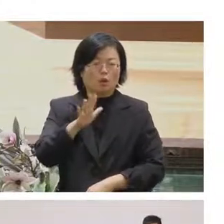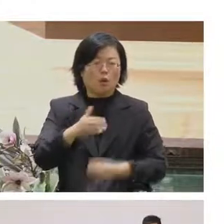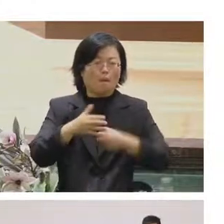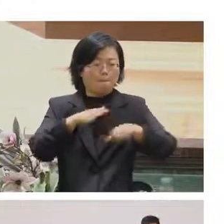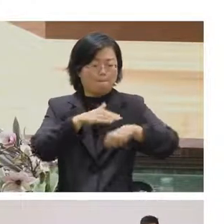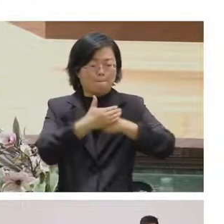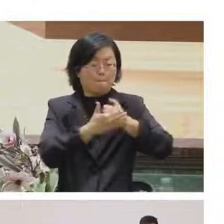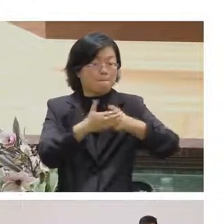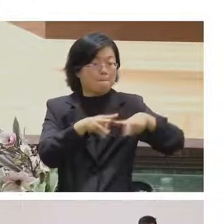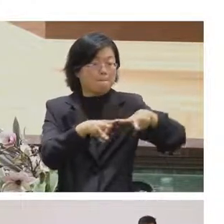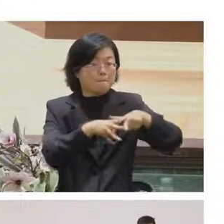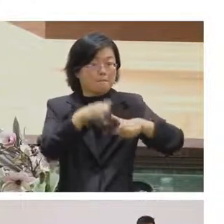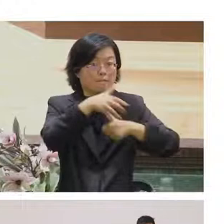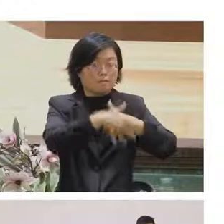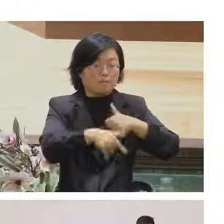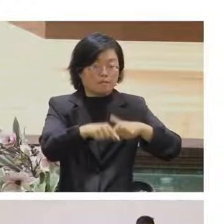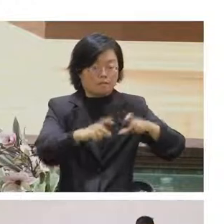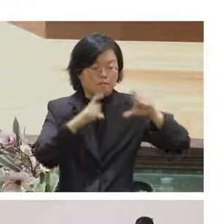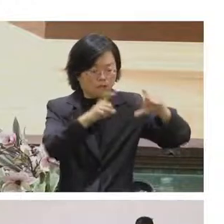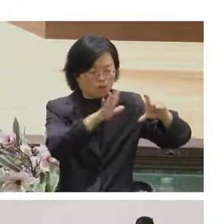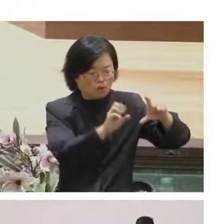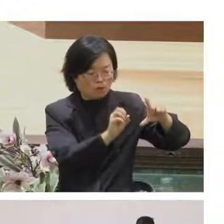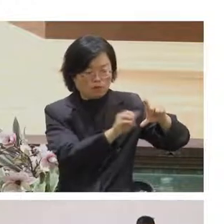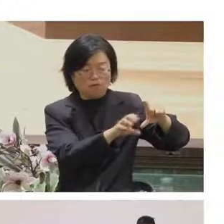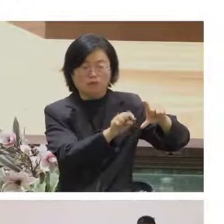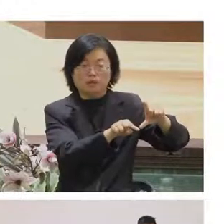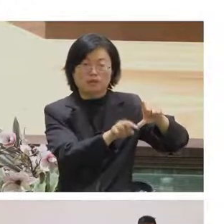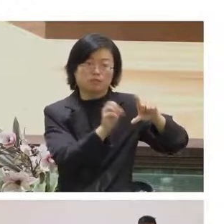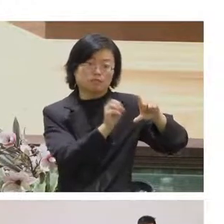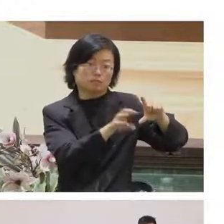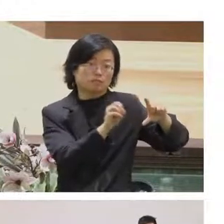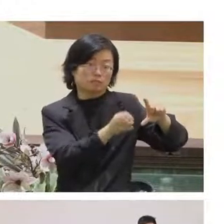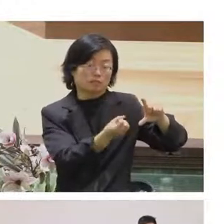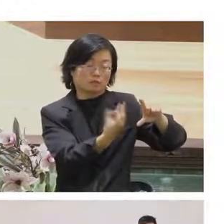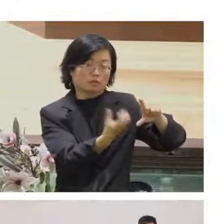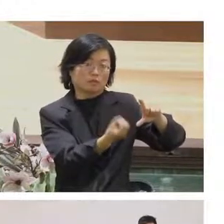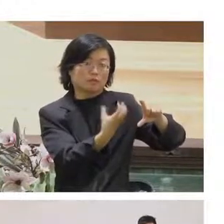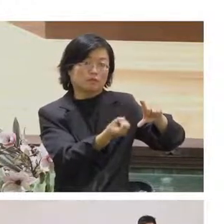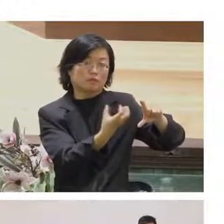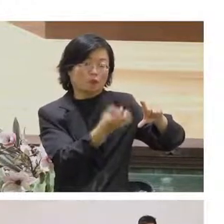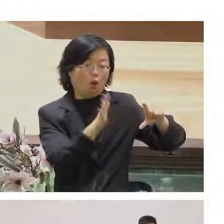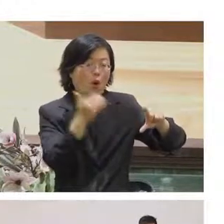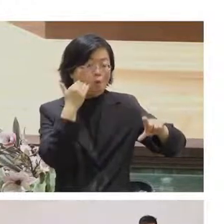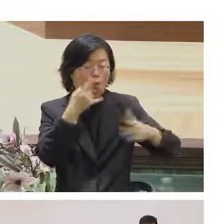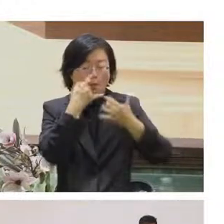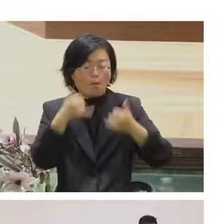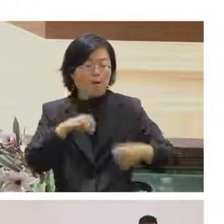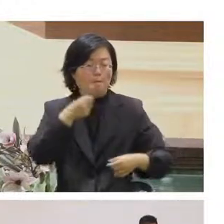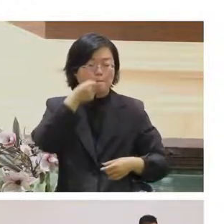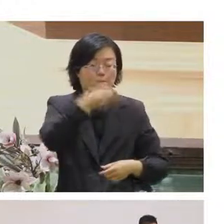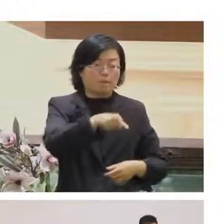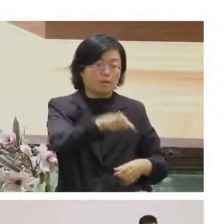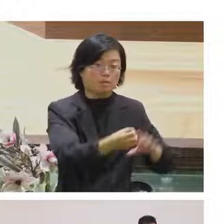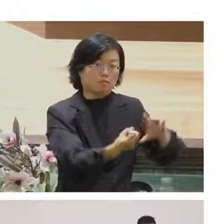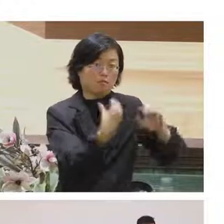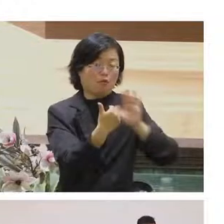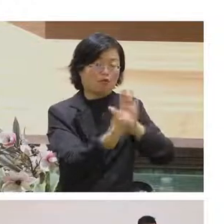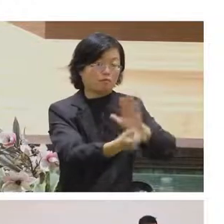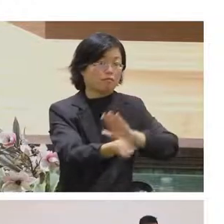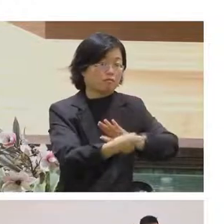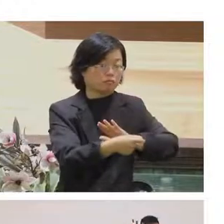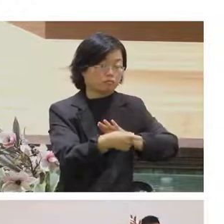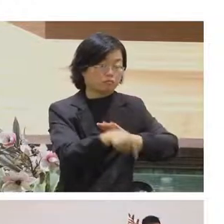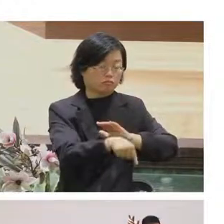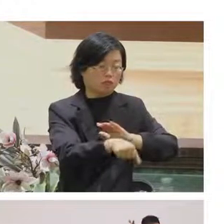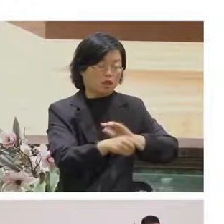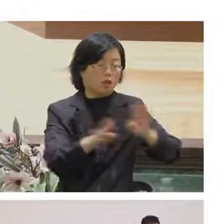東西對不對然後其實這些防盜保全系統他提供的價值之一是你買了他的防盜系統他做的東西就是他幫你保護保險然後